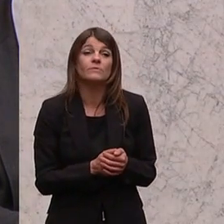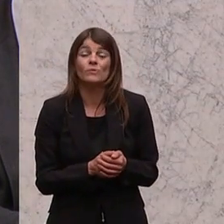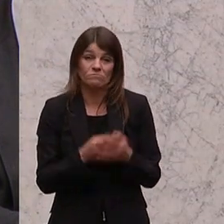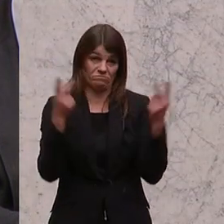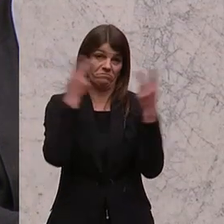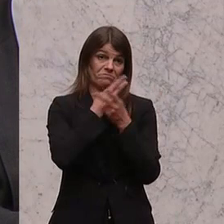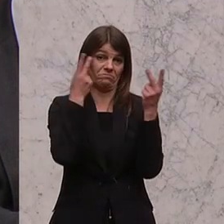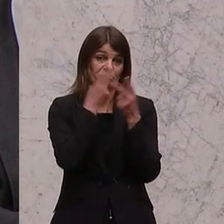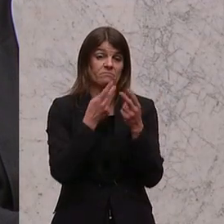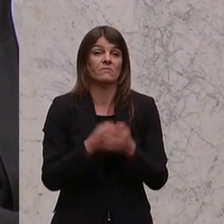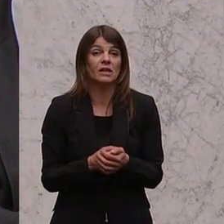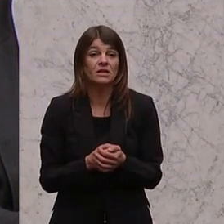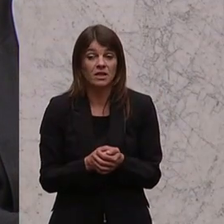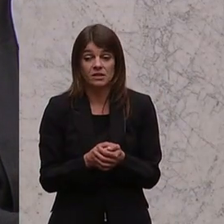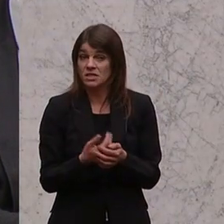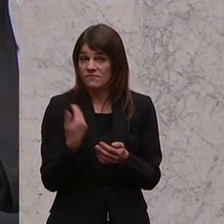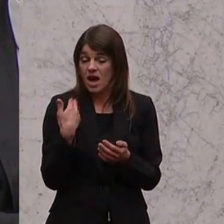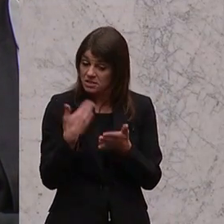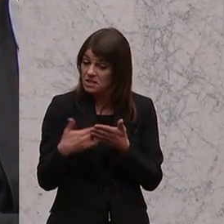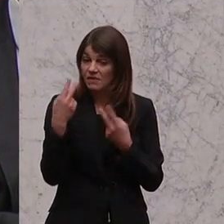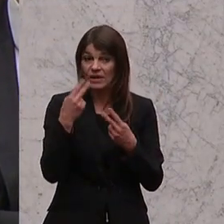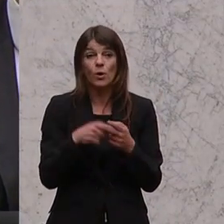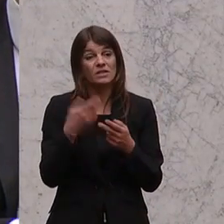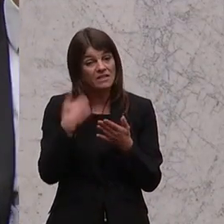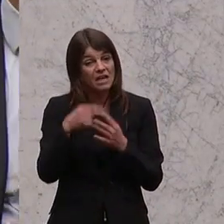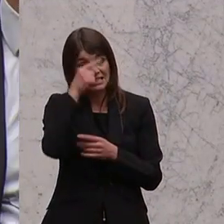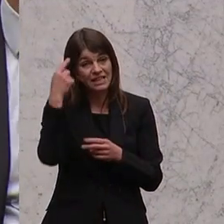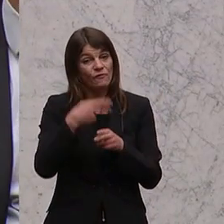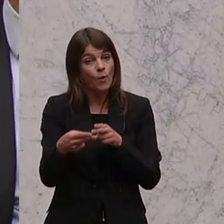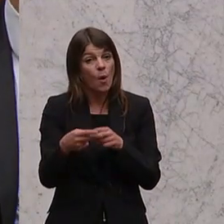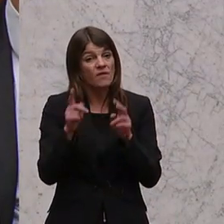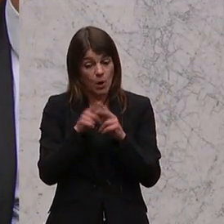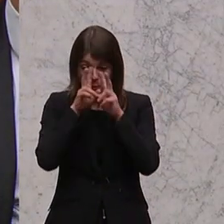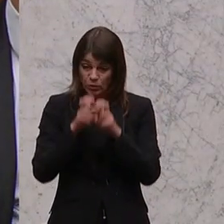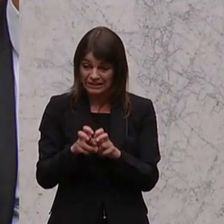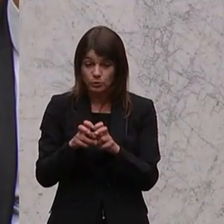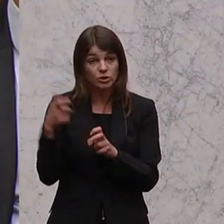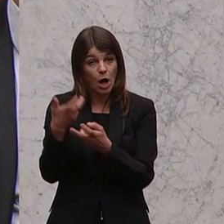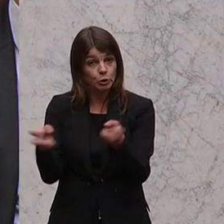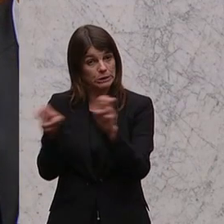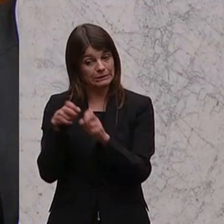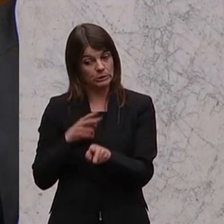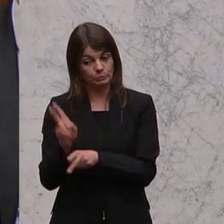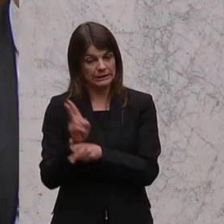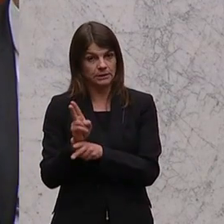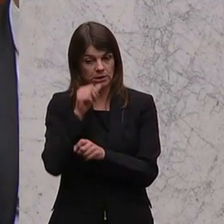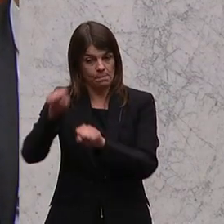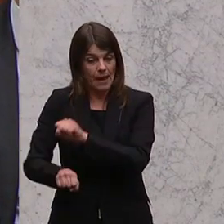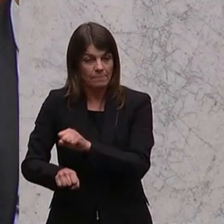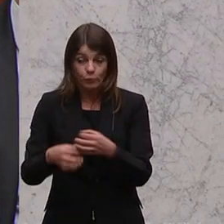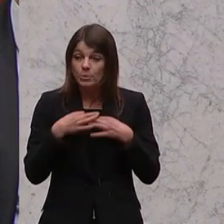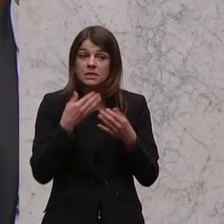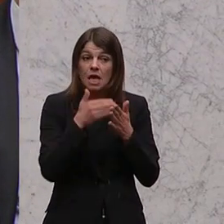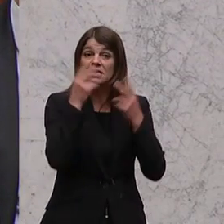Und selbstverständlich war es auch sehr wichtig und sehr sinnvoll, auf den Untersuchungsausschuss Rücksicht zu nehmen, ist auch mir wichtig, ist keine Frage.